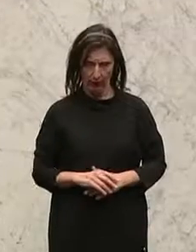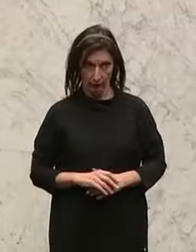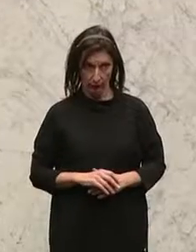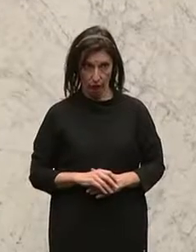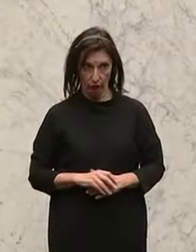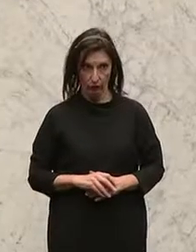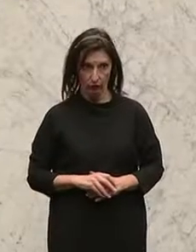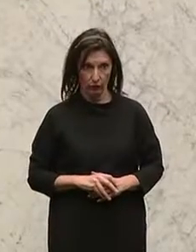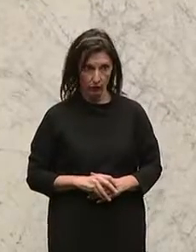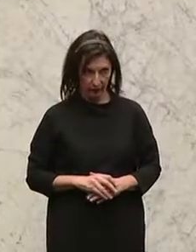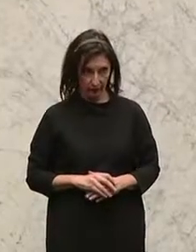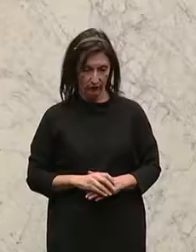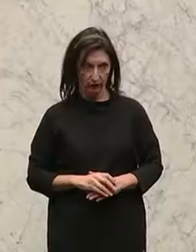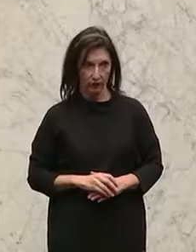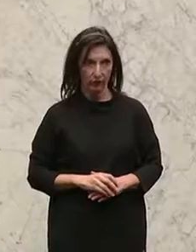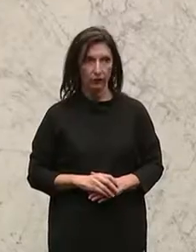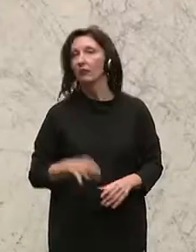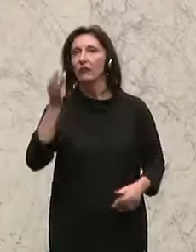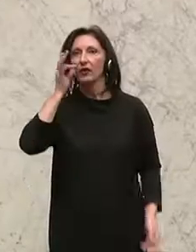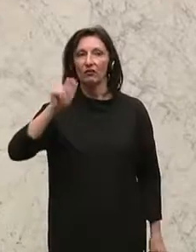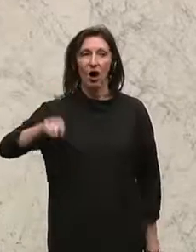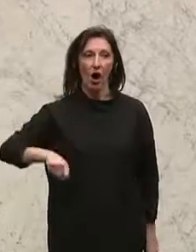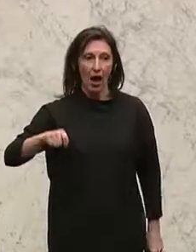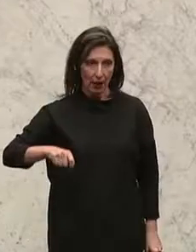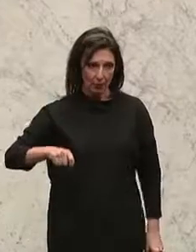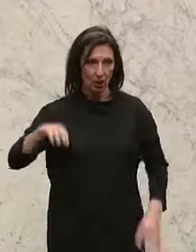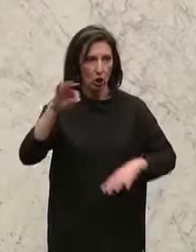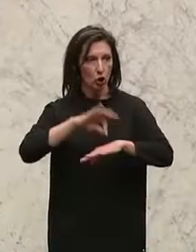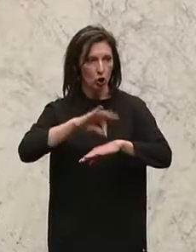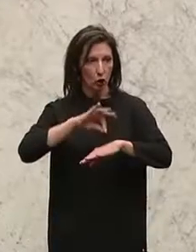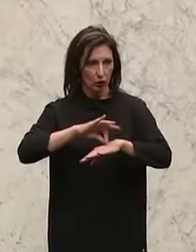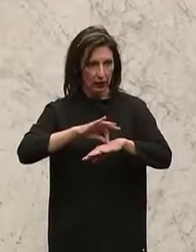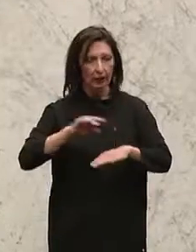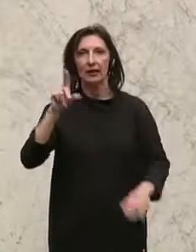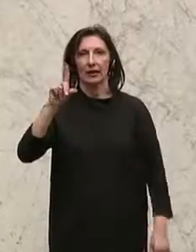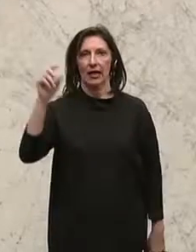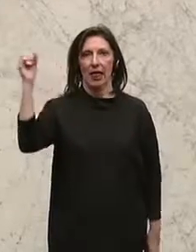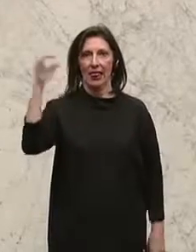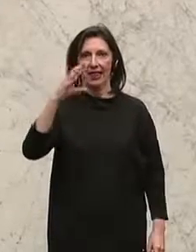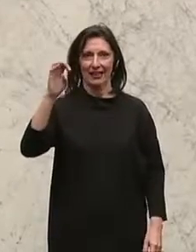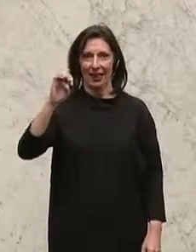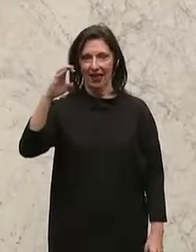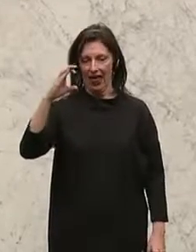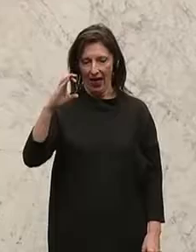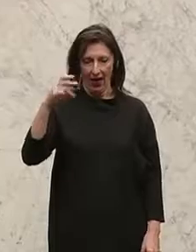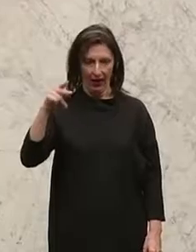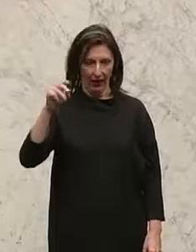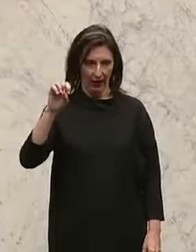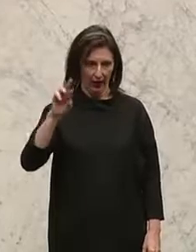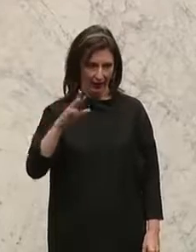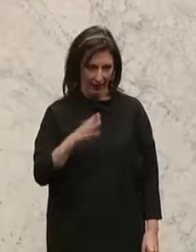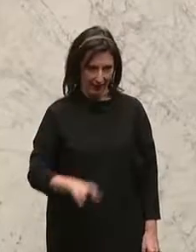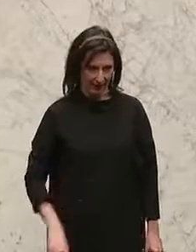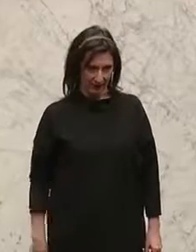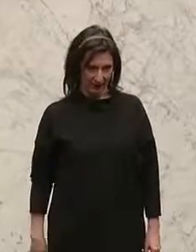Die Bedingungen für KMU in Österreich seien schlecht, sagt Wolfgang Klinger von der FPÖ. Er selbst betreibt ein Transportunternehmen seit